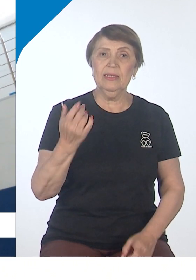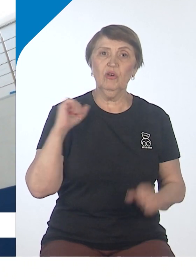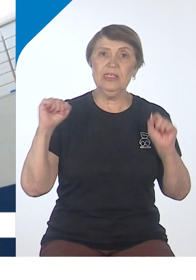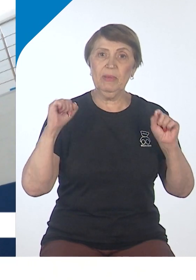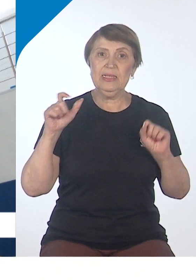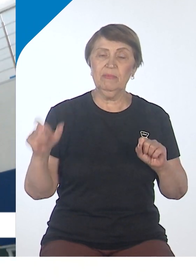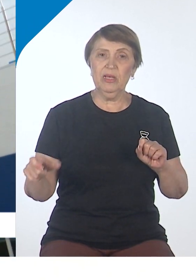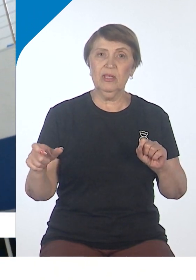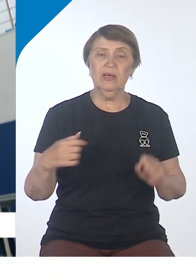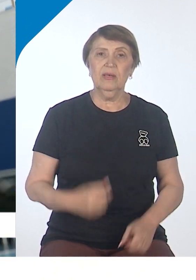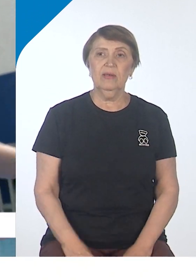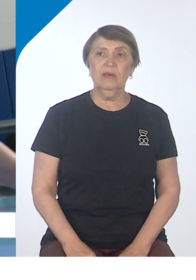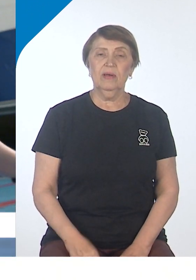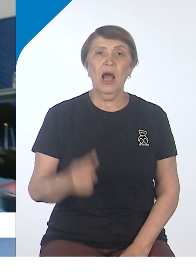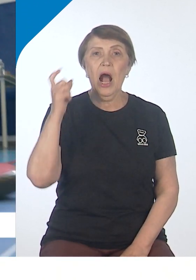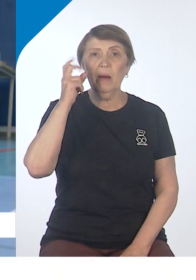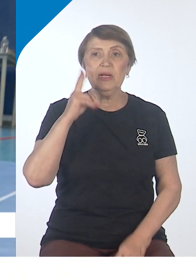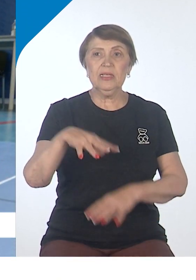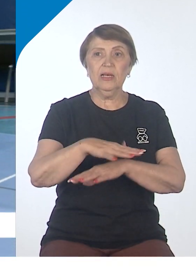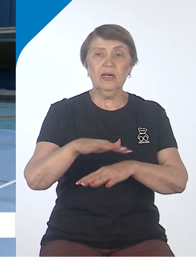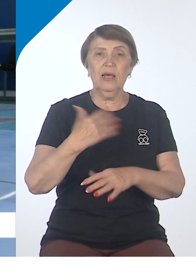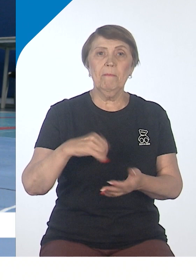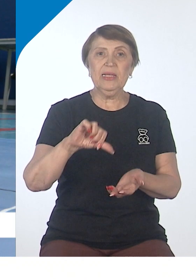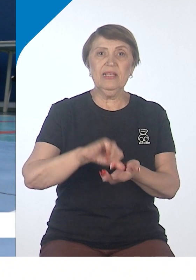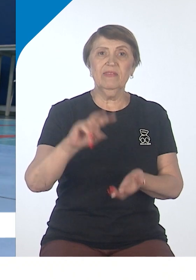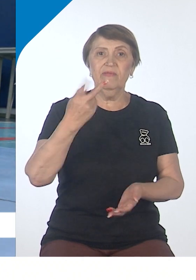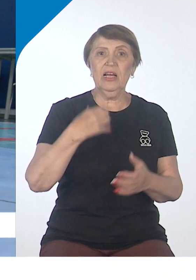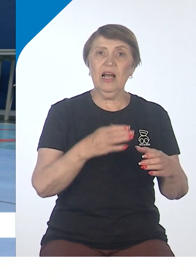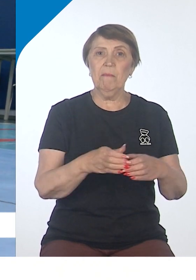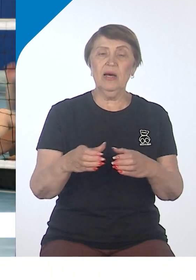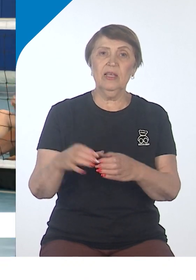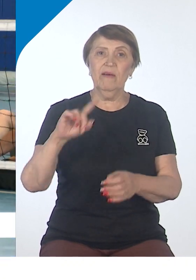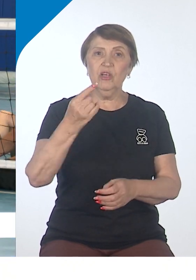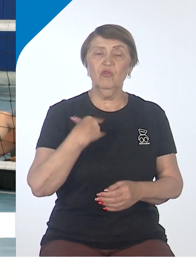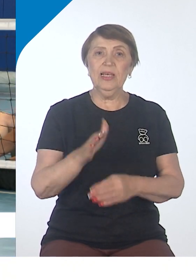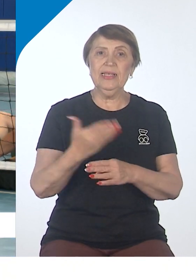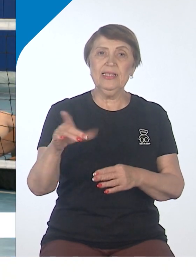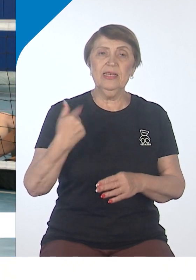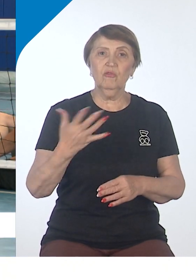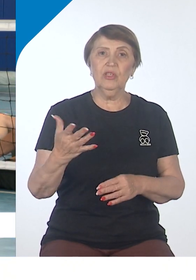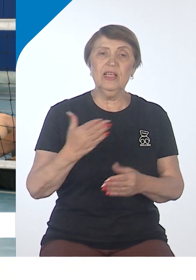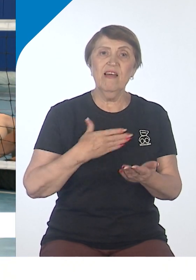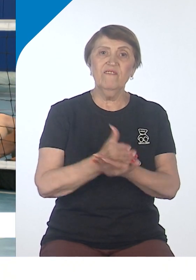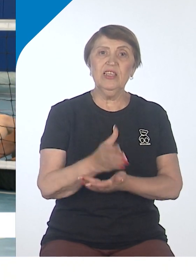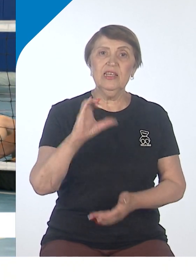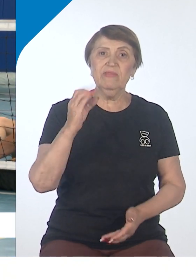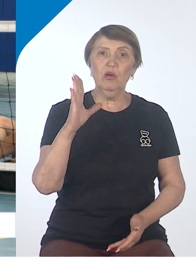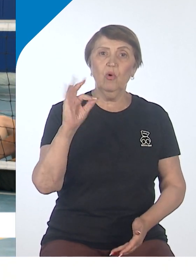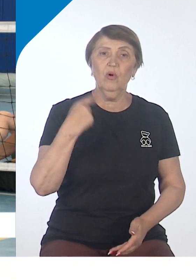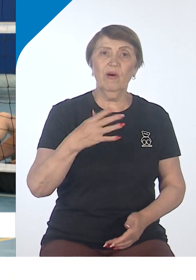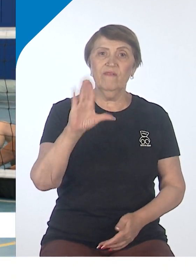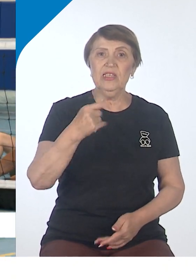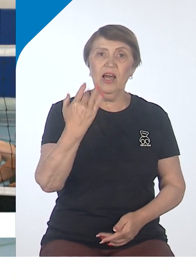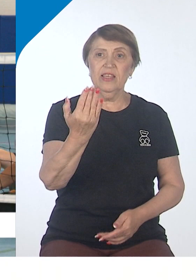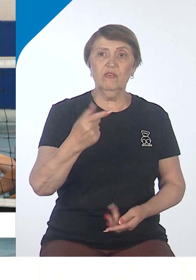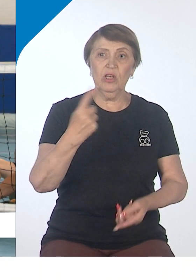регионов Дальнего Востока. Хабаровский край представлен сразу двумя командами. В одной из них ветераны специальной военной операции. Все они возвращаются